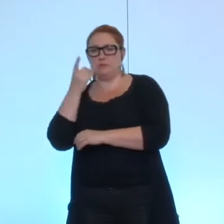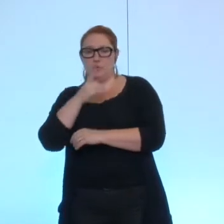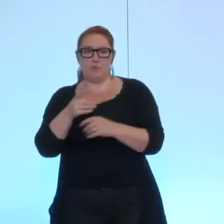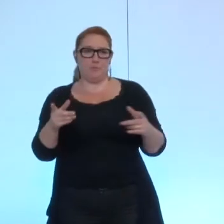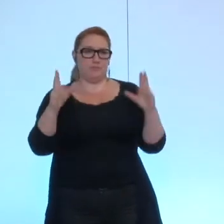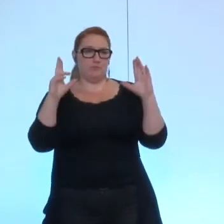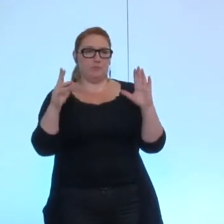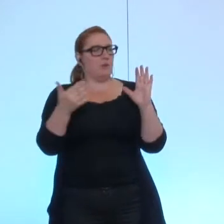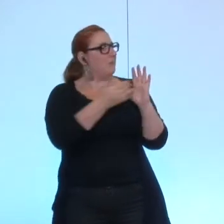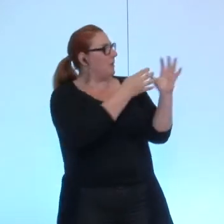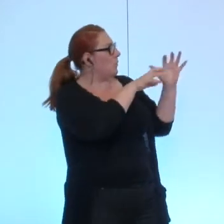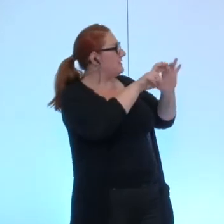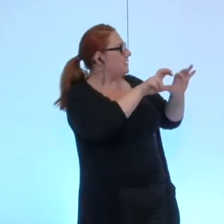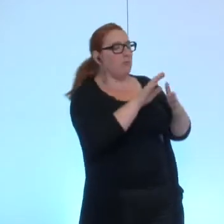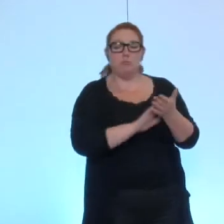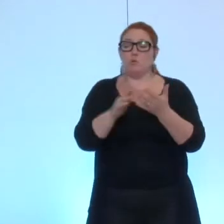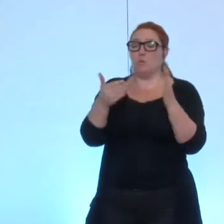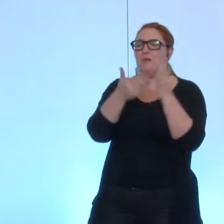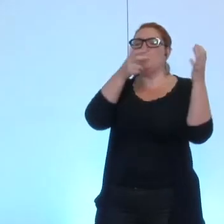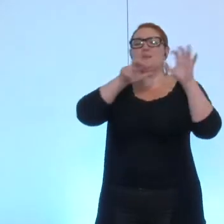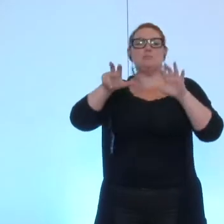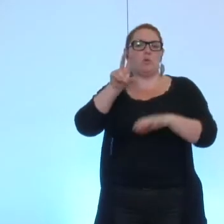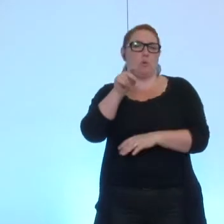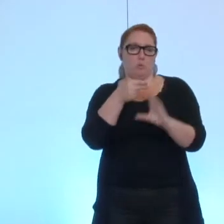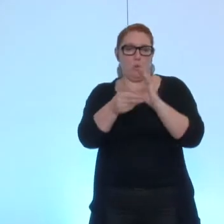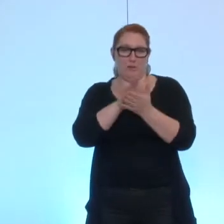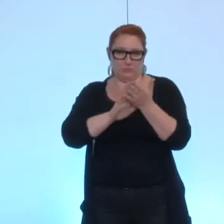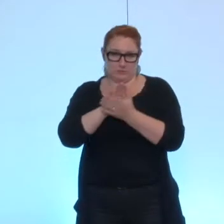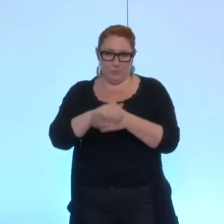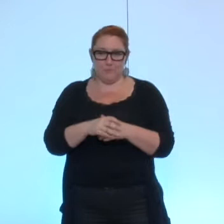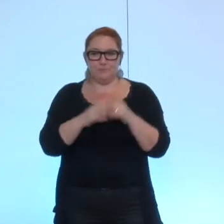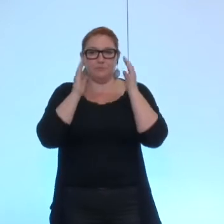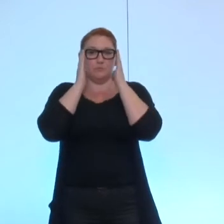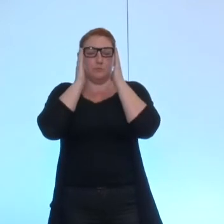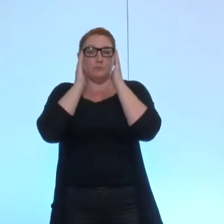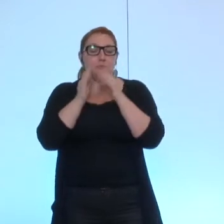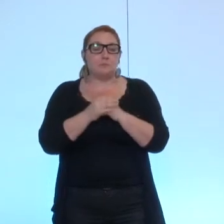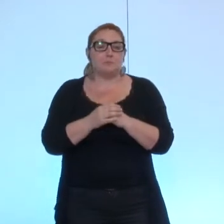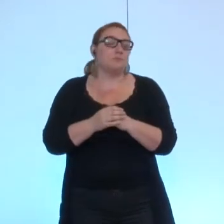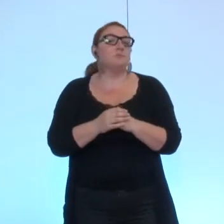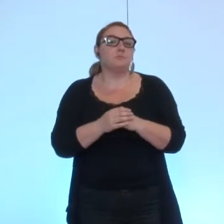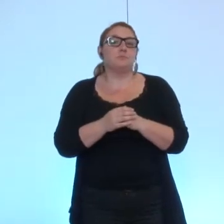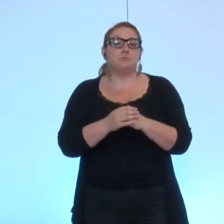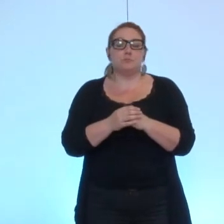1.800, pardon. 1.830 euros, excusez-moi. Il s'agit d